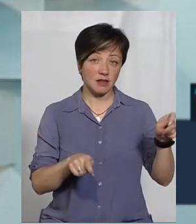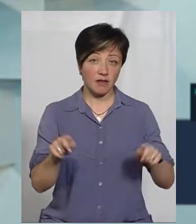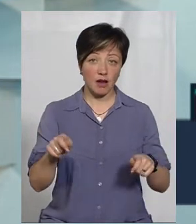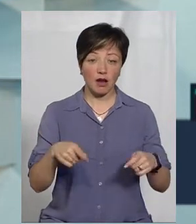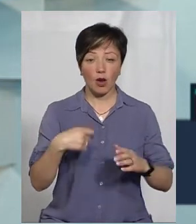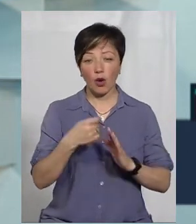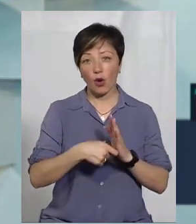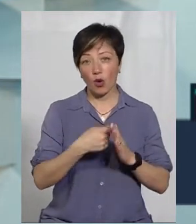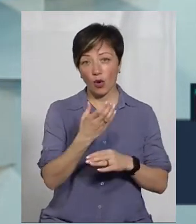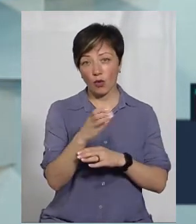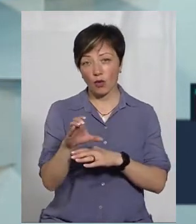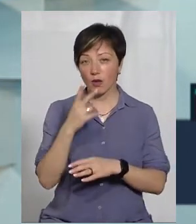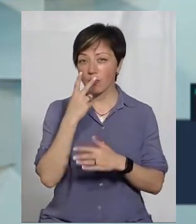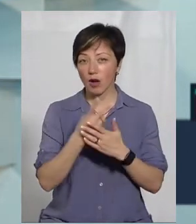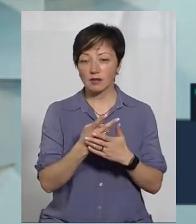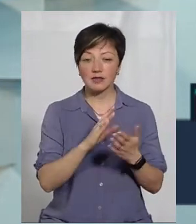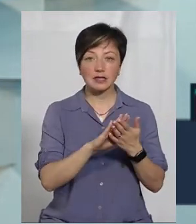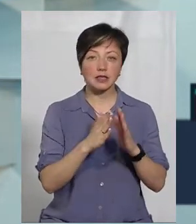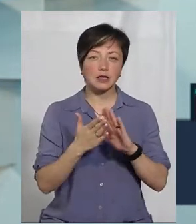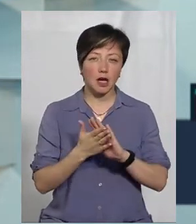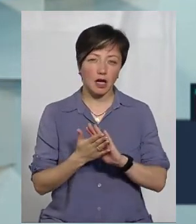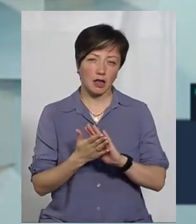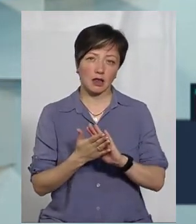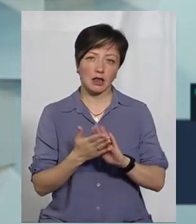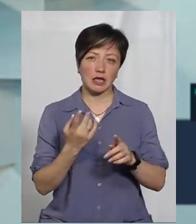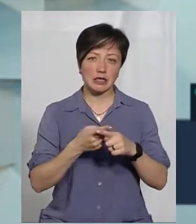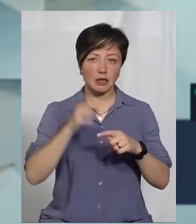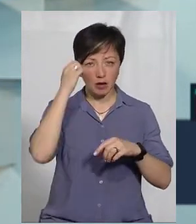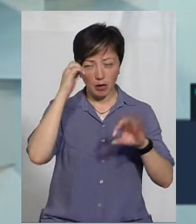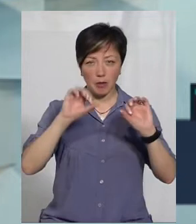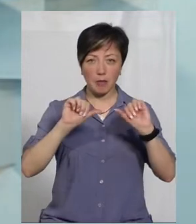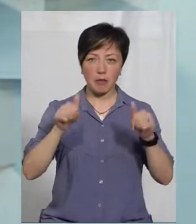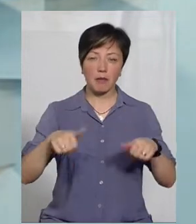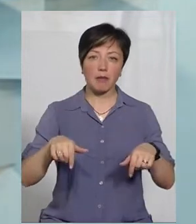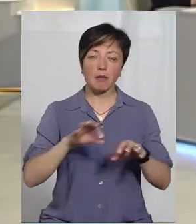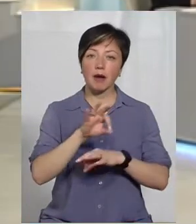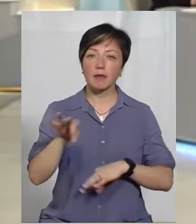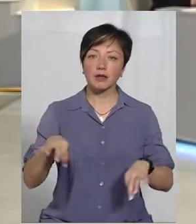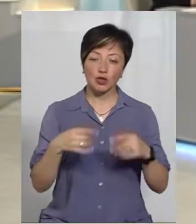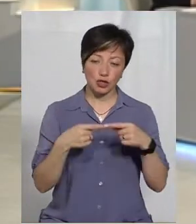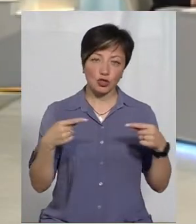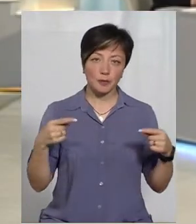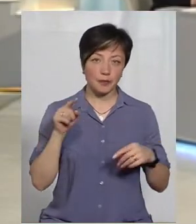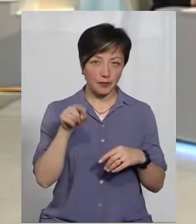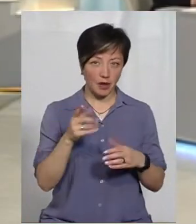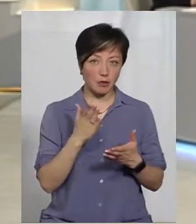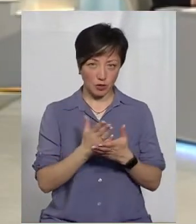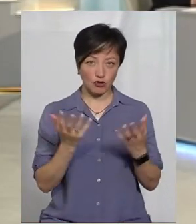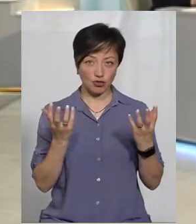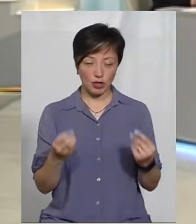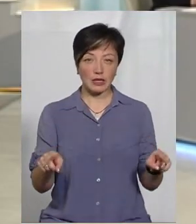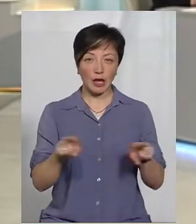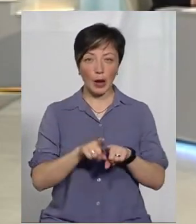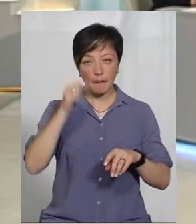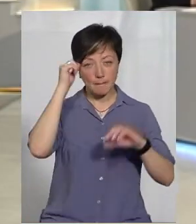ролик, який показував стан цих пам'яток. Не тільки пам'ятки сангушків, палаців, а й інших. Там є ще